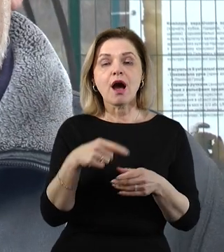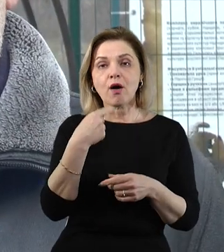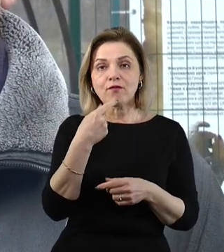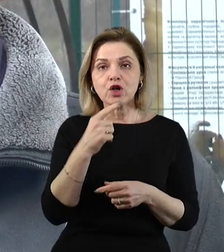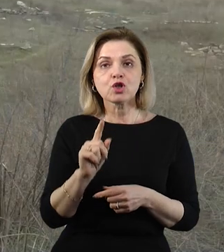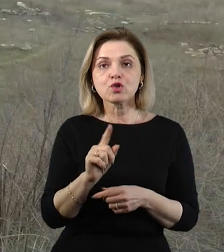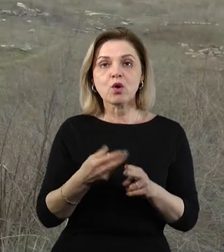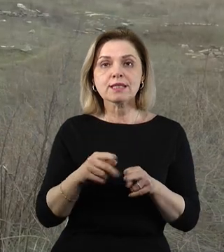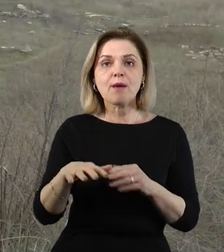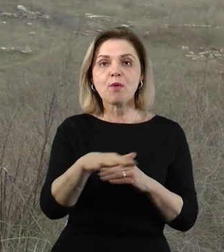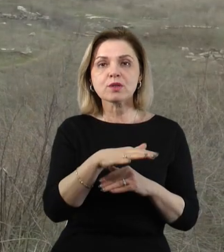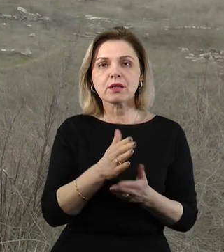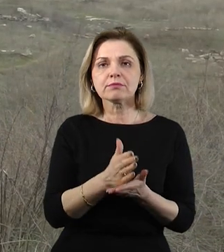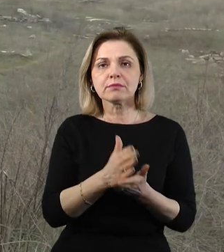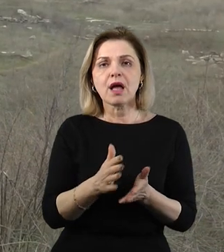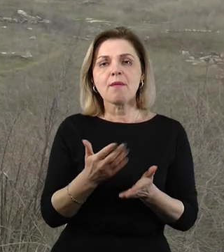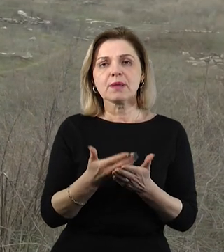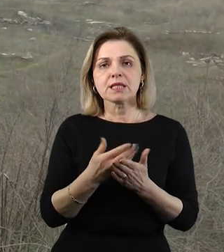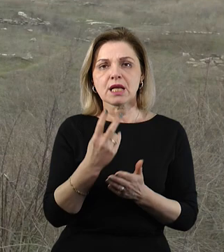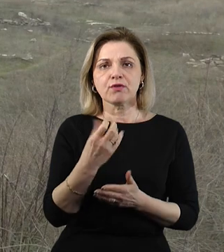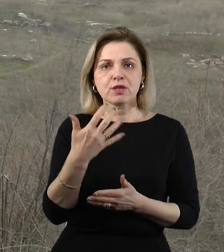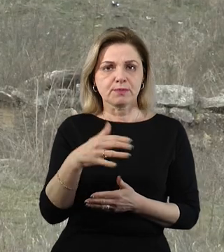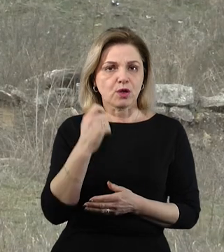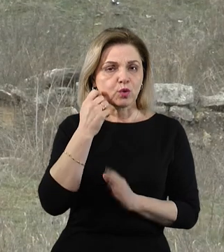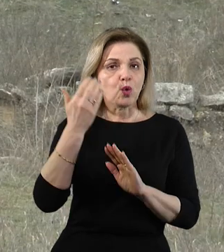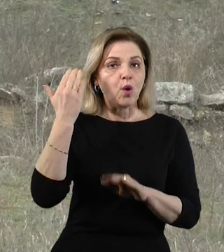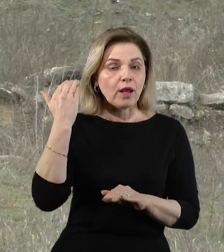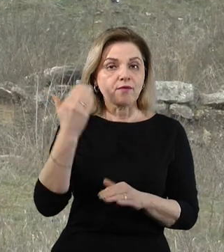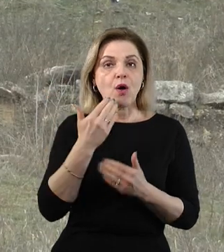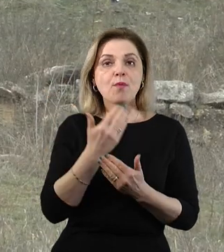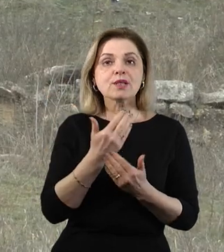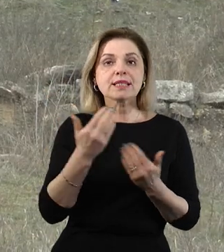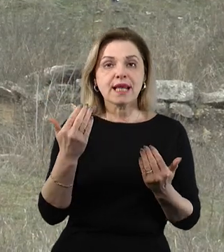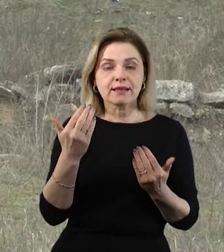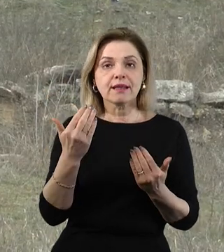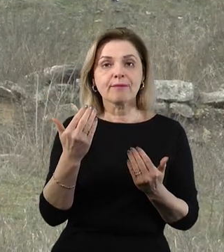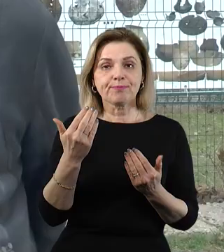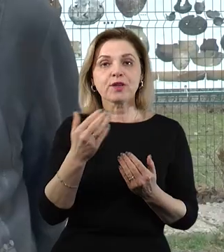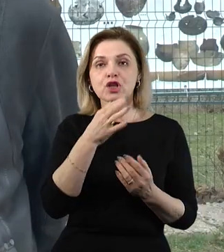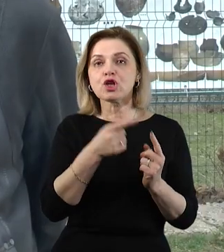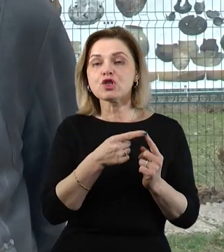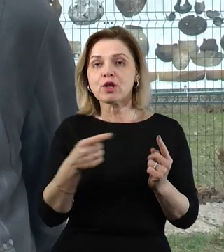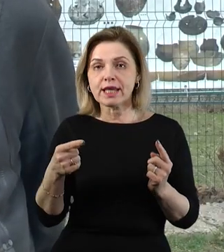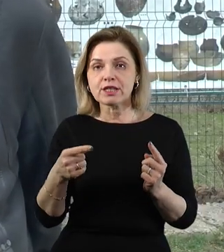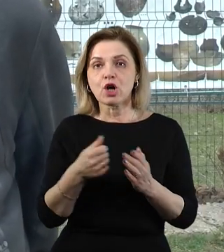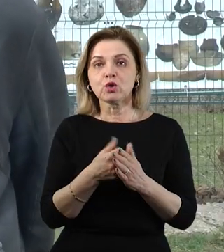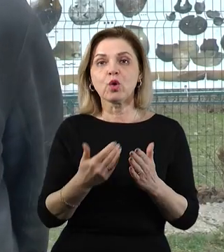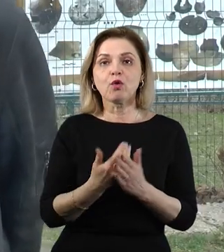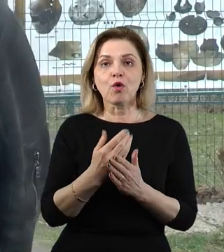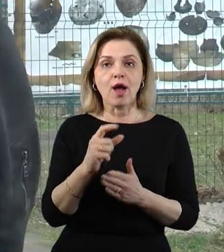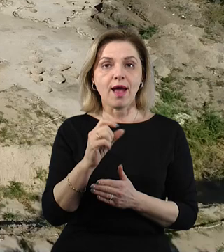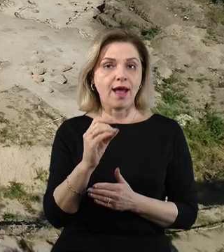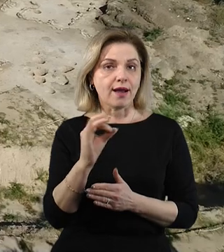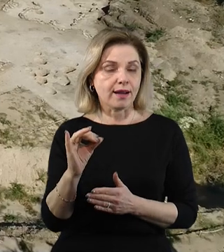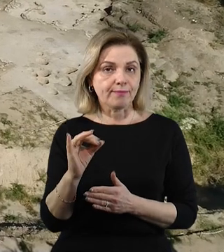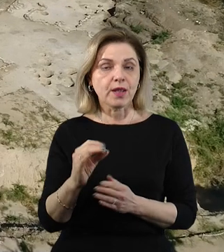розповів, що це поселення існувало близько 250 років, в останню чверті другого тисячоліття до нової ери. Кирило Горбенко говорить,